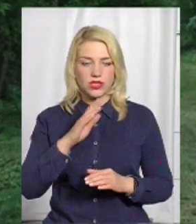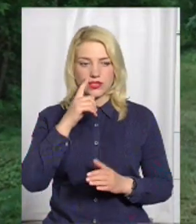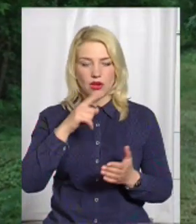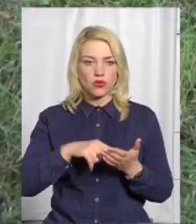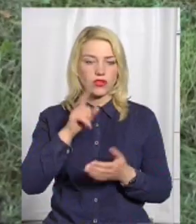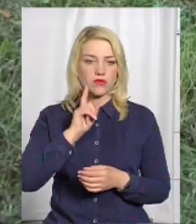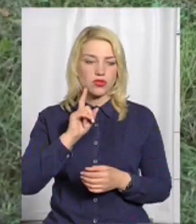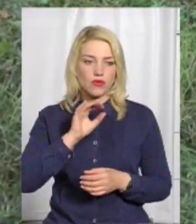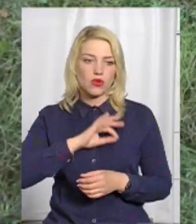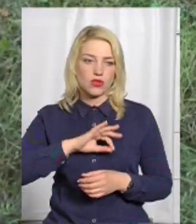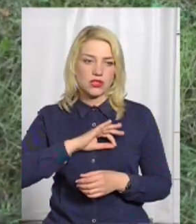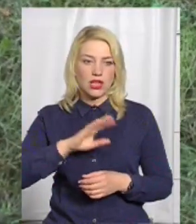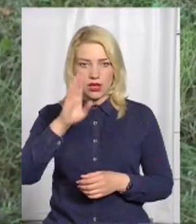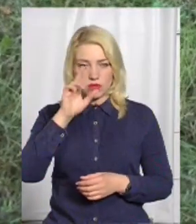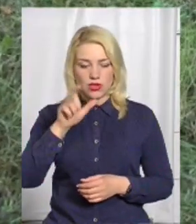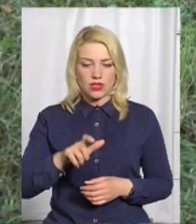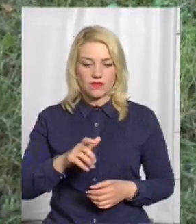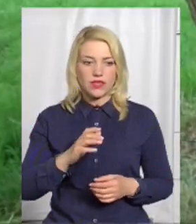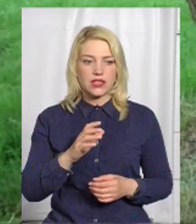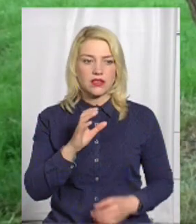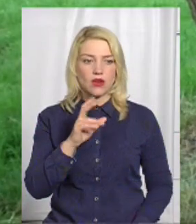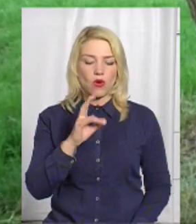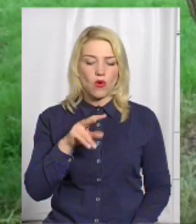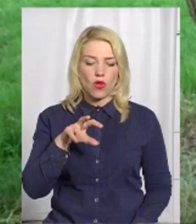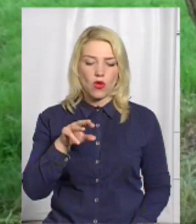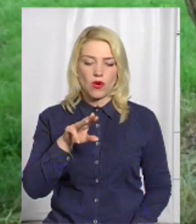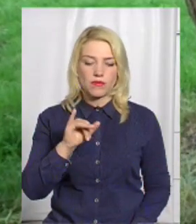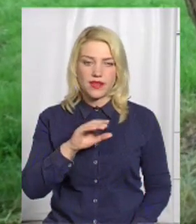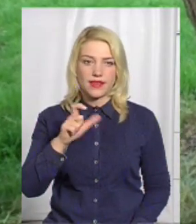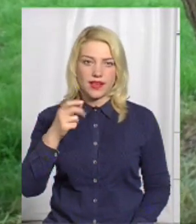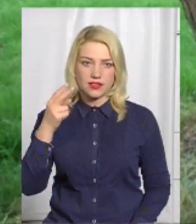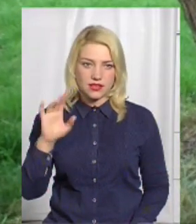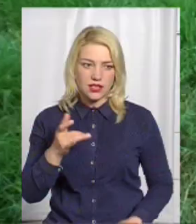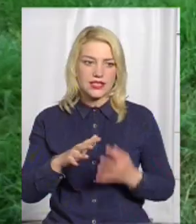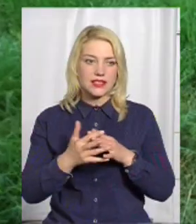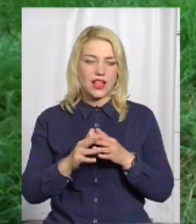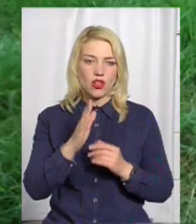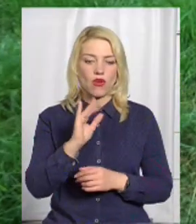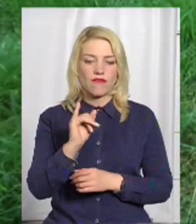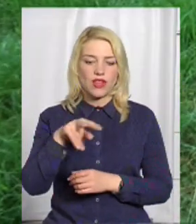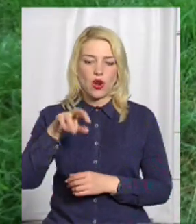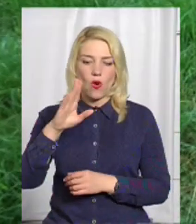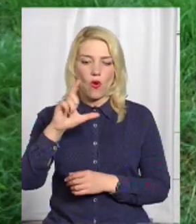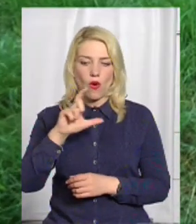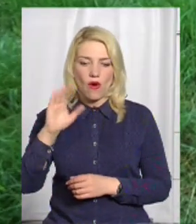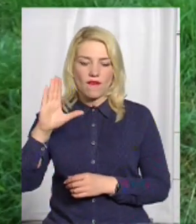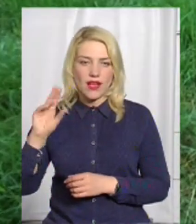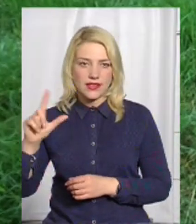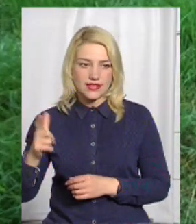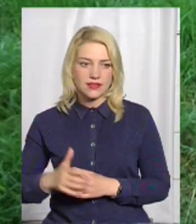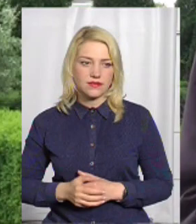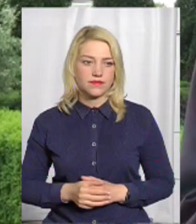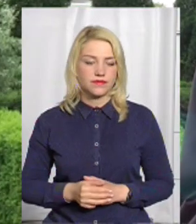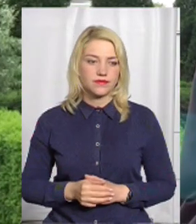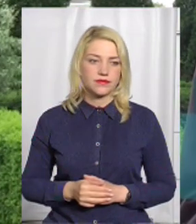тимчасовому користуванні жителя села Вільховець Віталія Коломійця, каже головний лісничий державного підприємства Новоушицьке лісове господарство Олександр